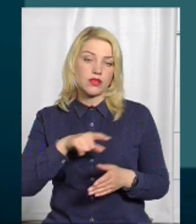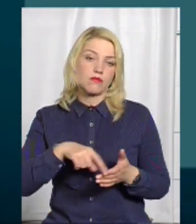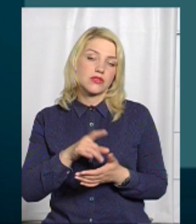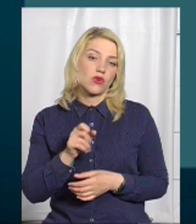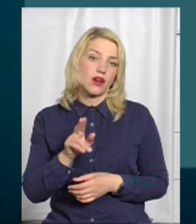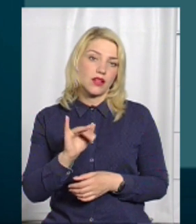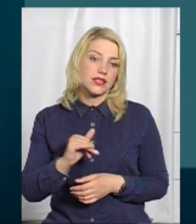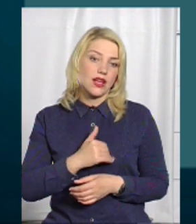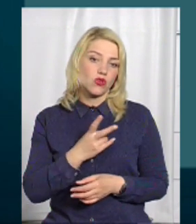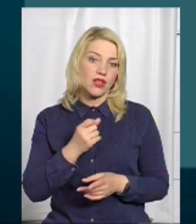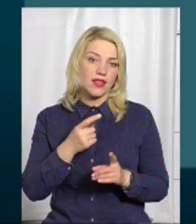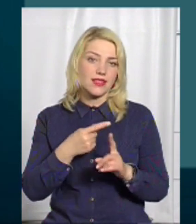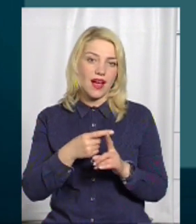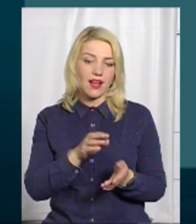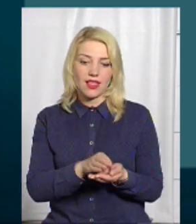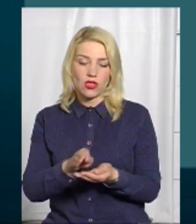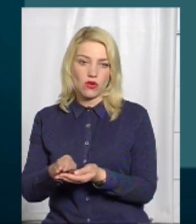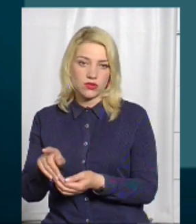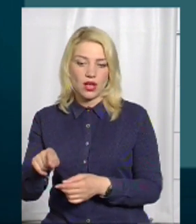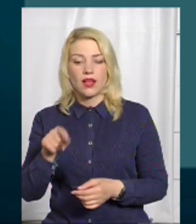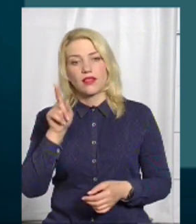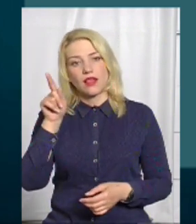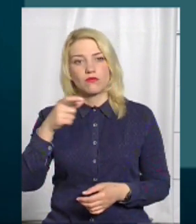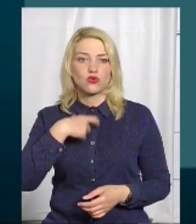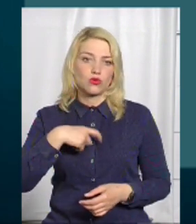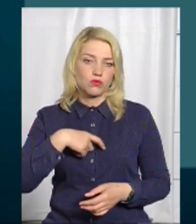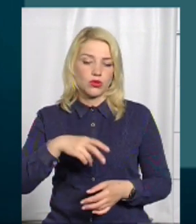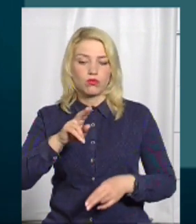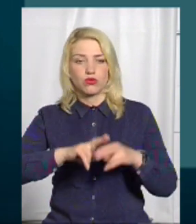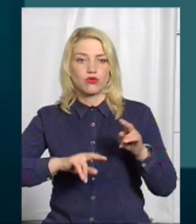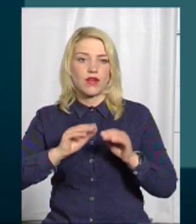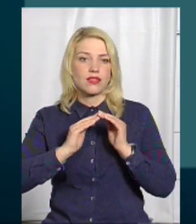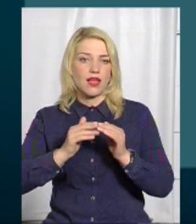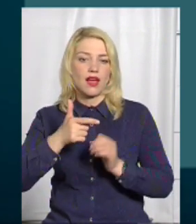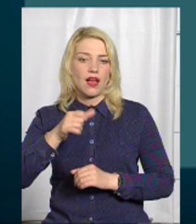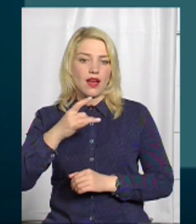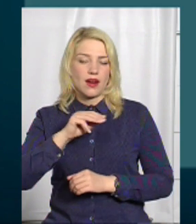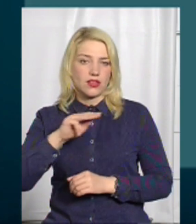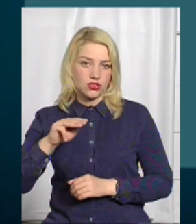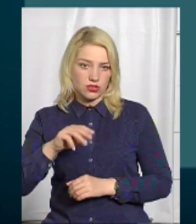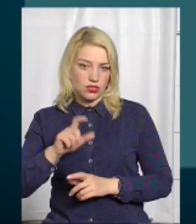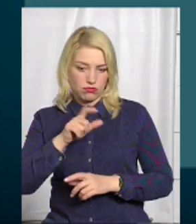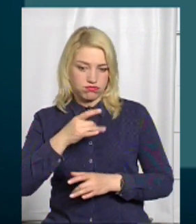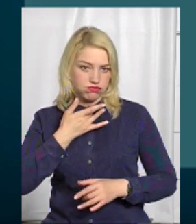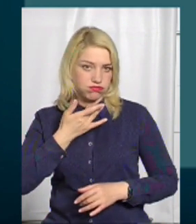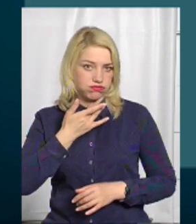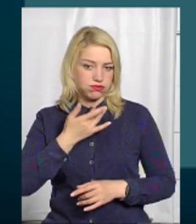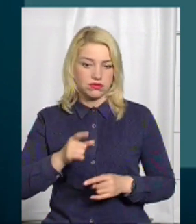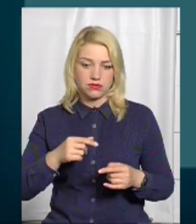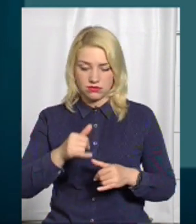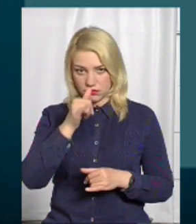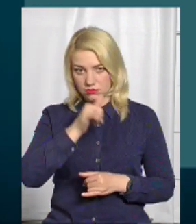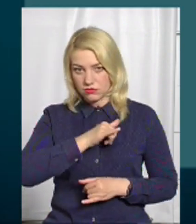захотіли на кладовищі собі там будувати гаражі. Людський поголос піднявся і не дали цього